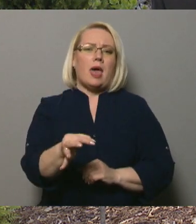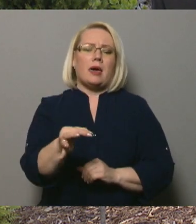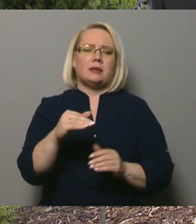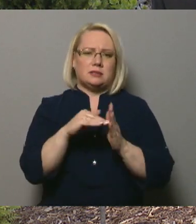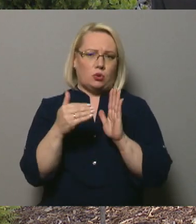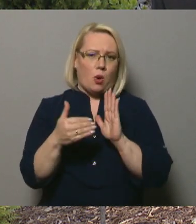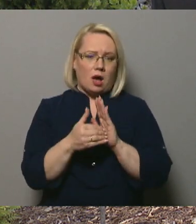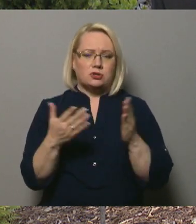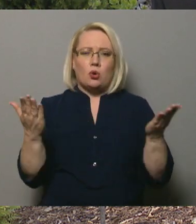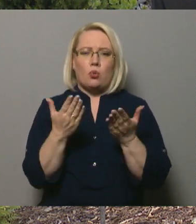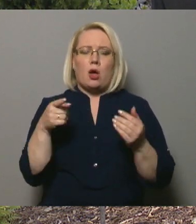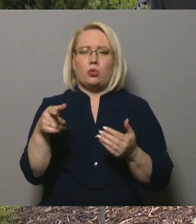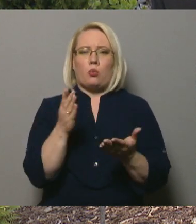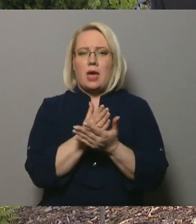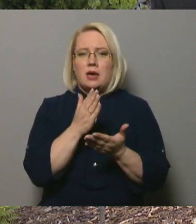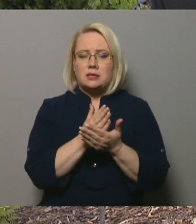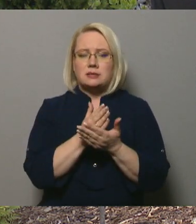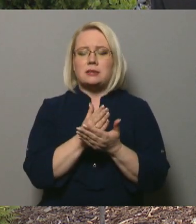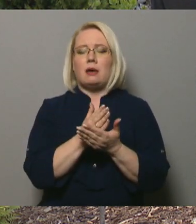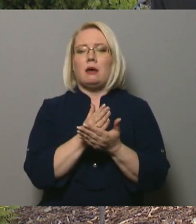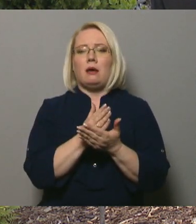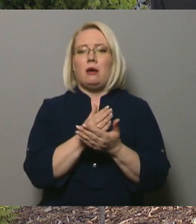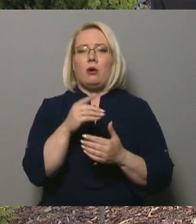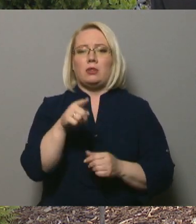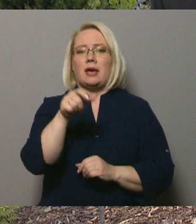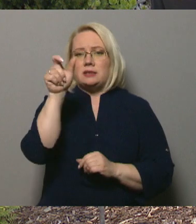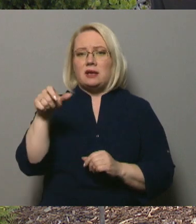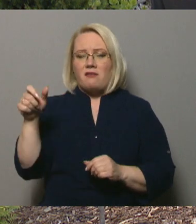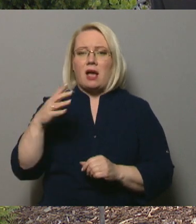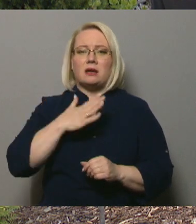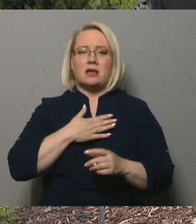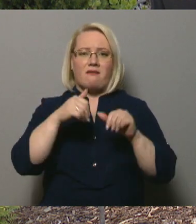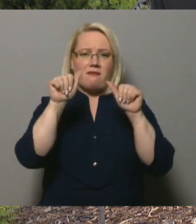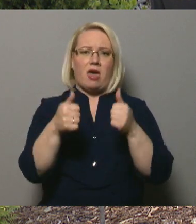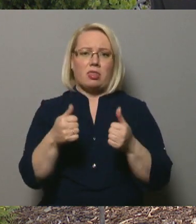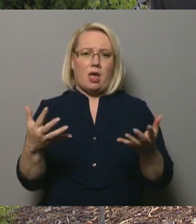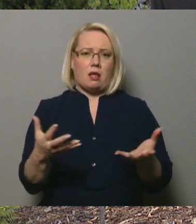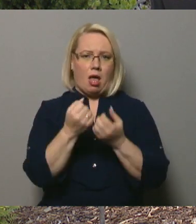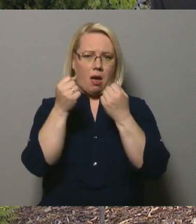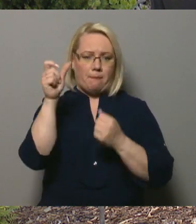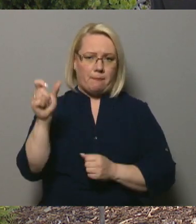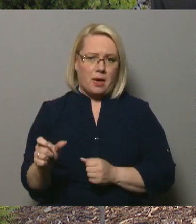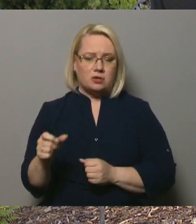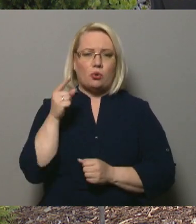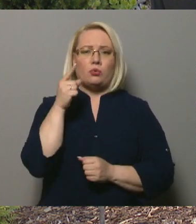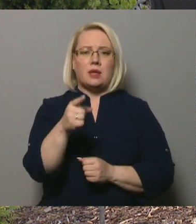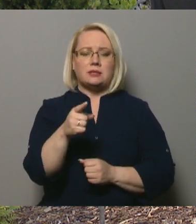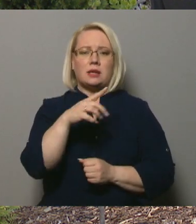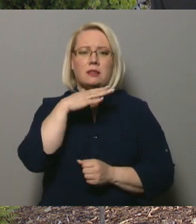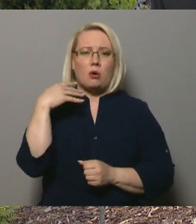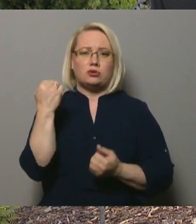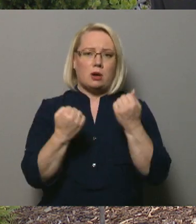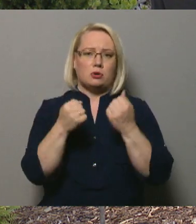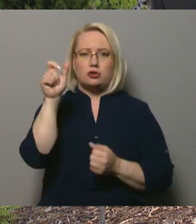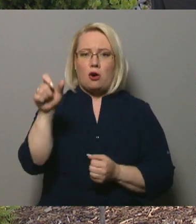situācija, kurā tu nokļūst ar cilvēkiem, kuriem tu esi kā savu veidu glābēs. Tas ir daudziem šoferiem